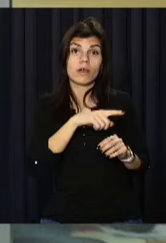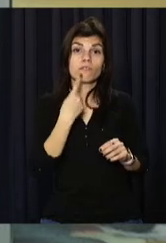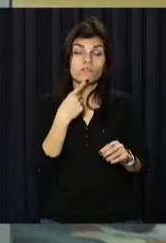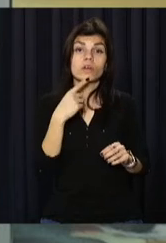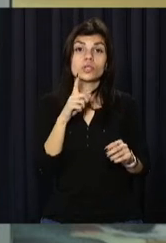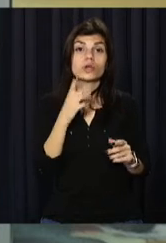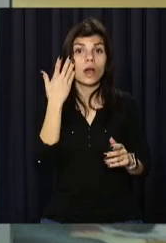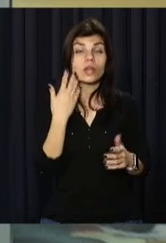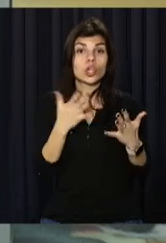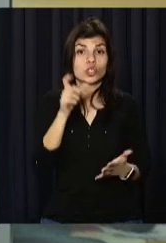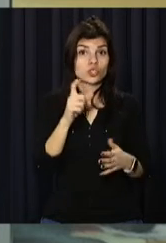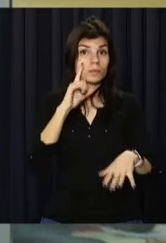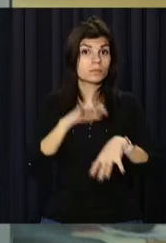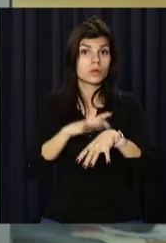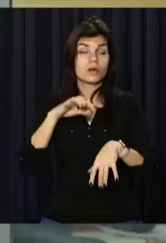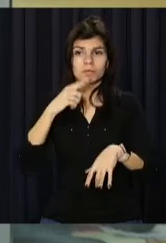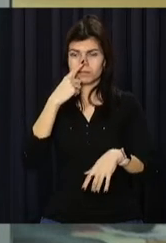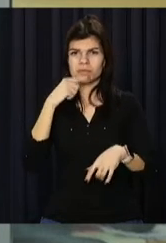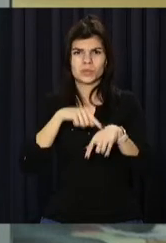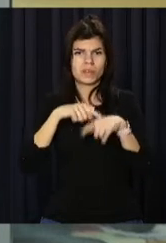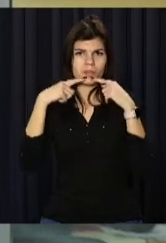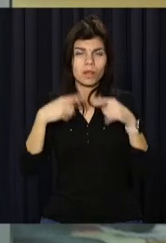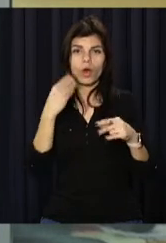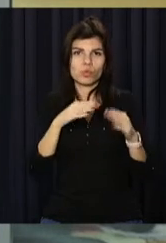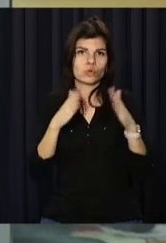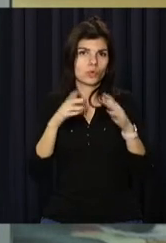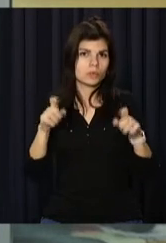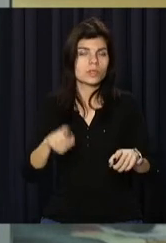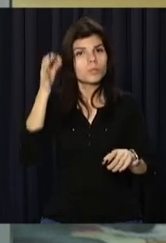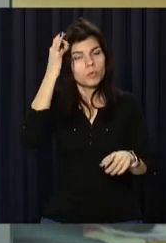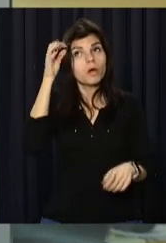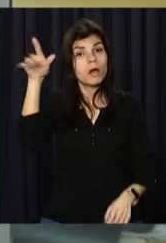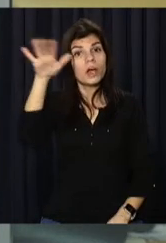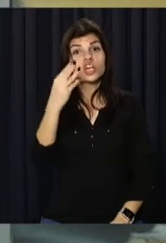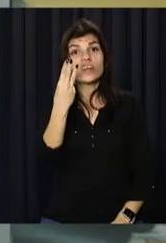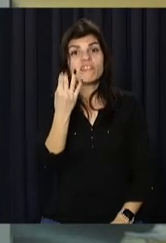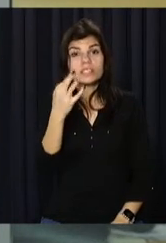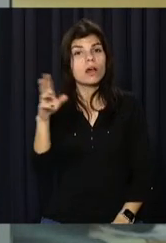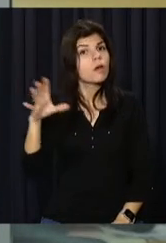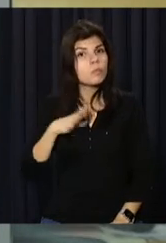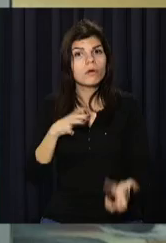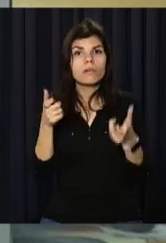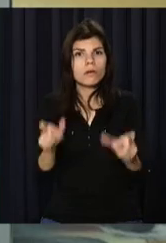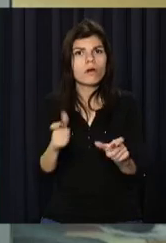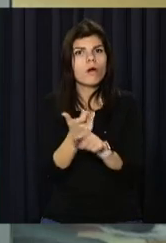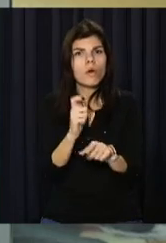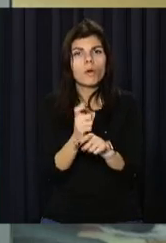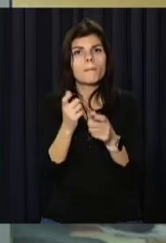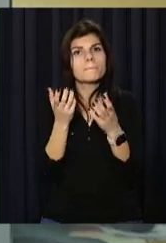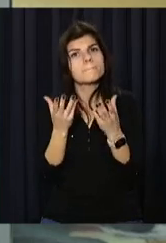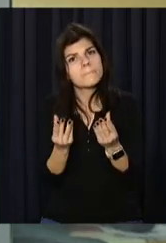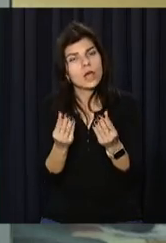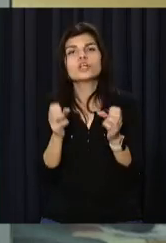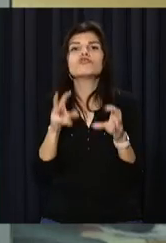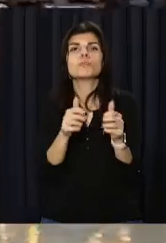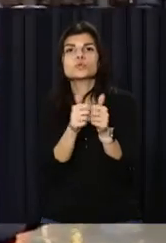громадянам залишатися вдома і уникати багатолюдних місць. Нагадаємо, у Швеції до останнього обмежувальні заходи були м'якшими, ніж у